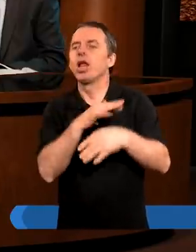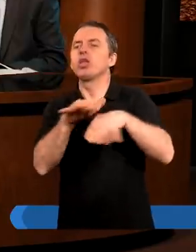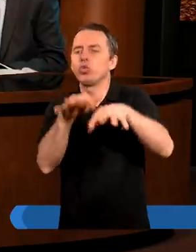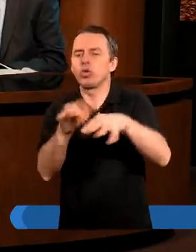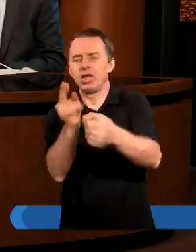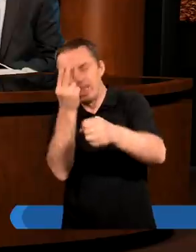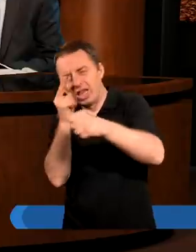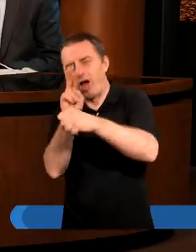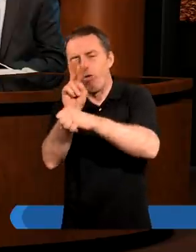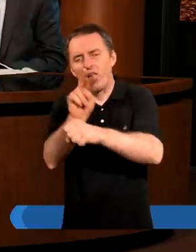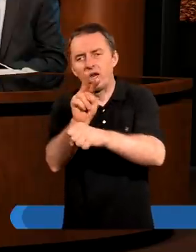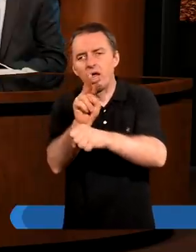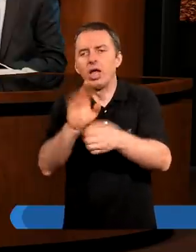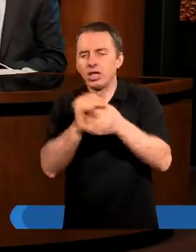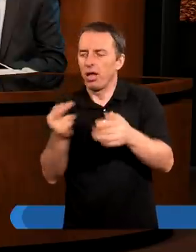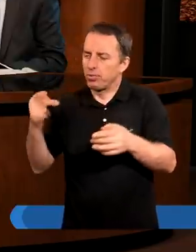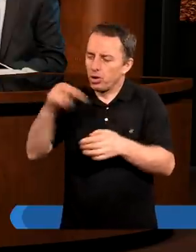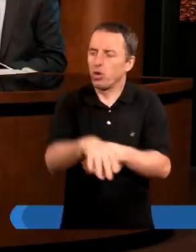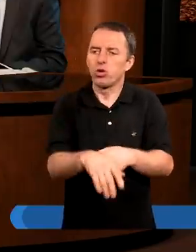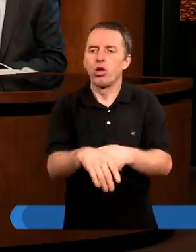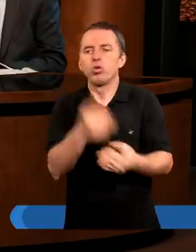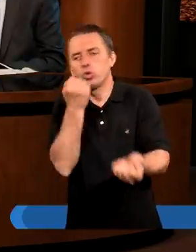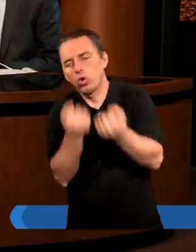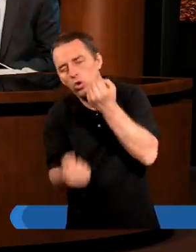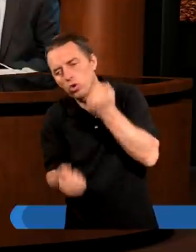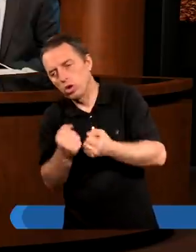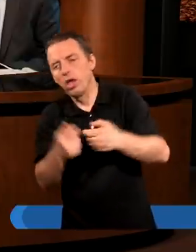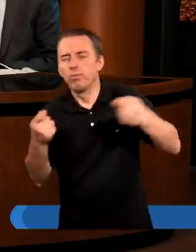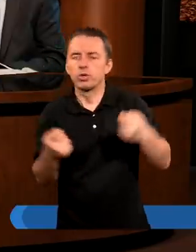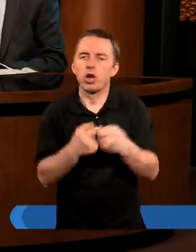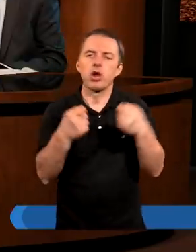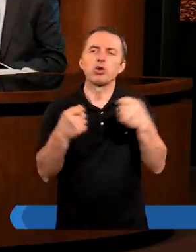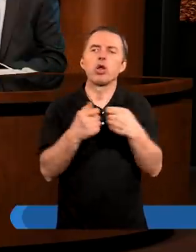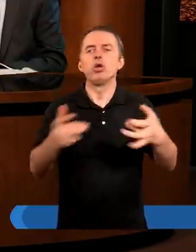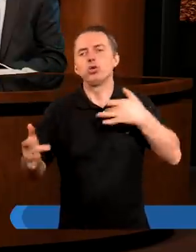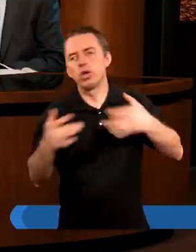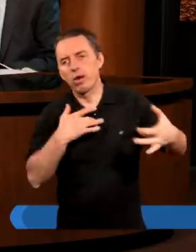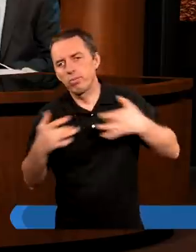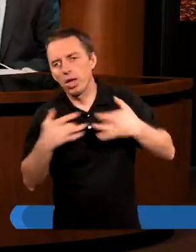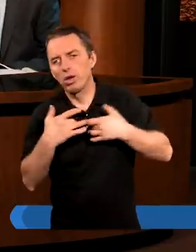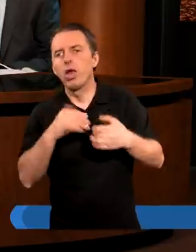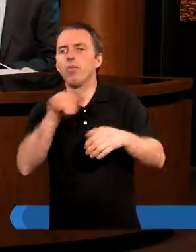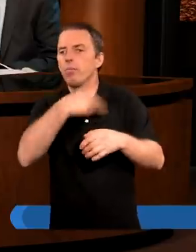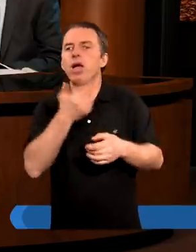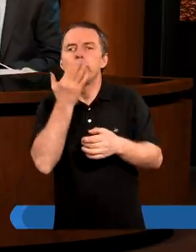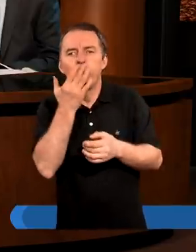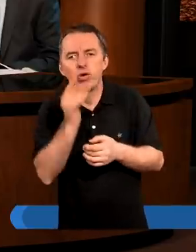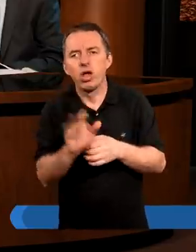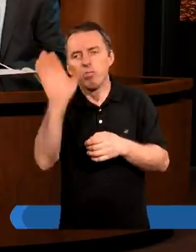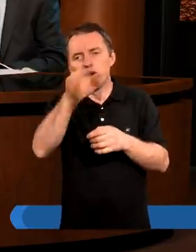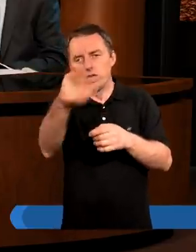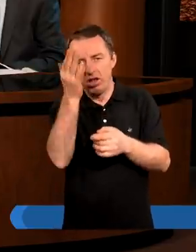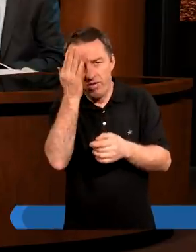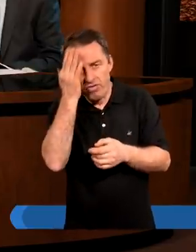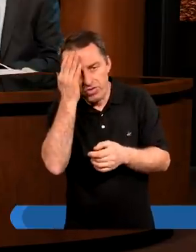zaufanie, że nawet, gdy przychodzą trudności, przeszkody, cierpienia, to my mówimy, Boże,